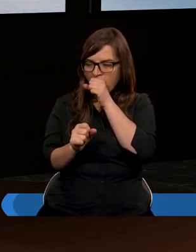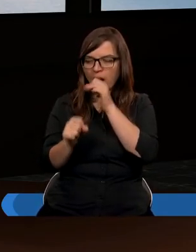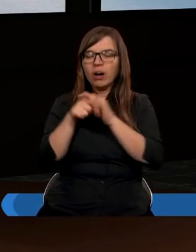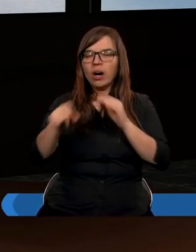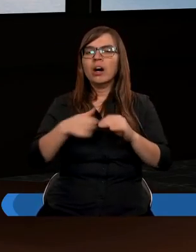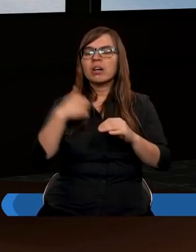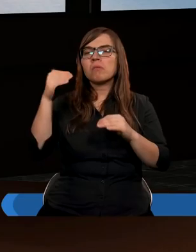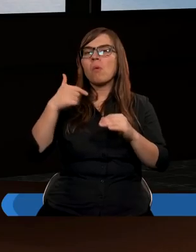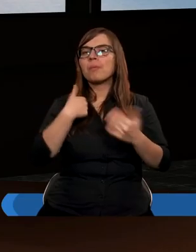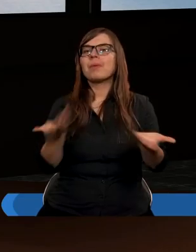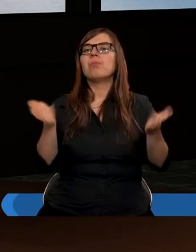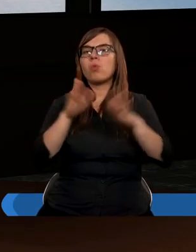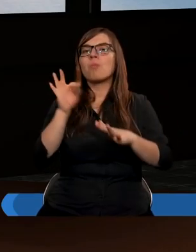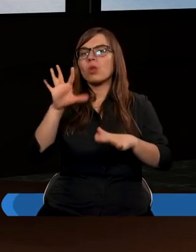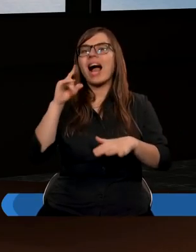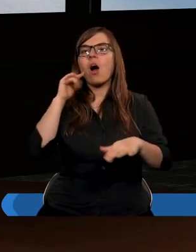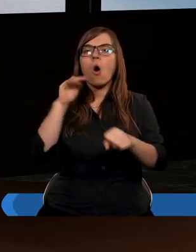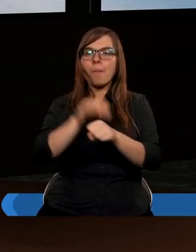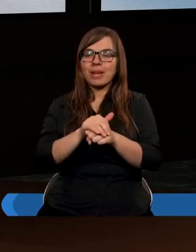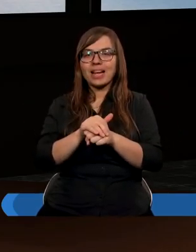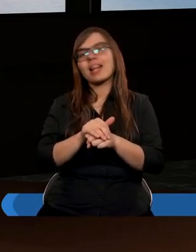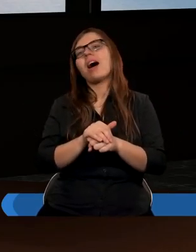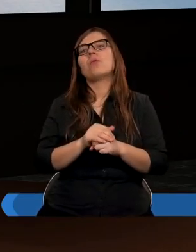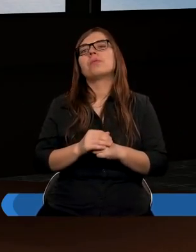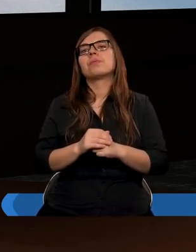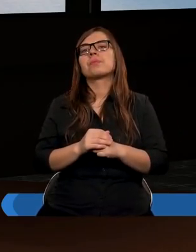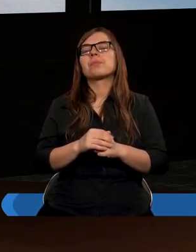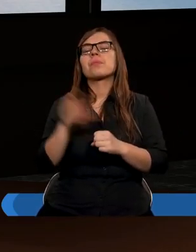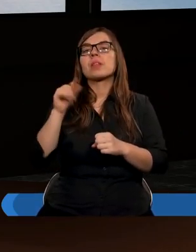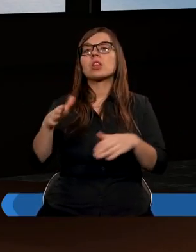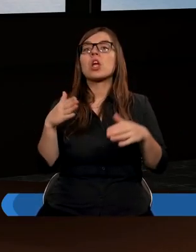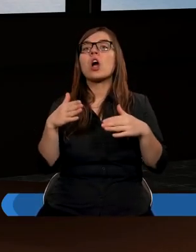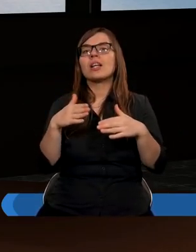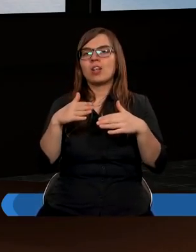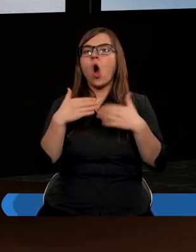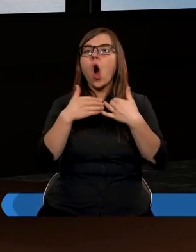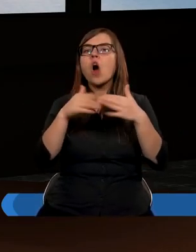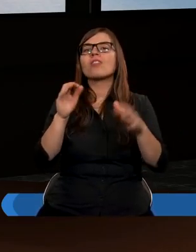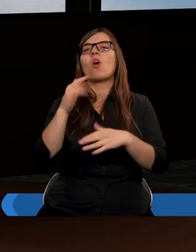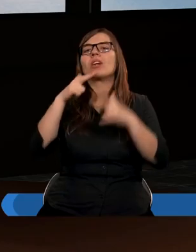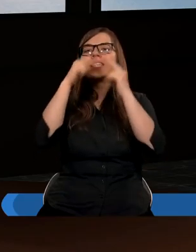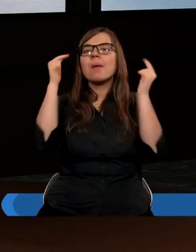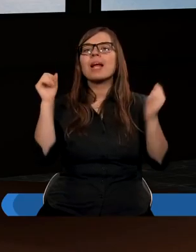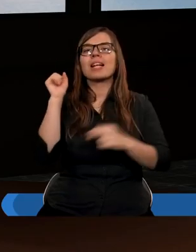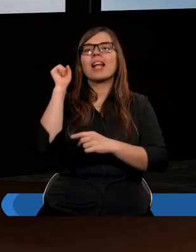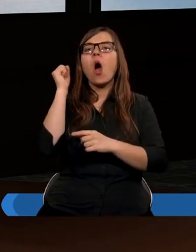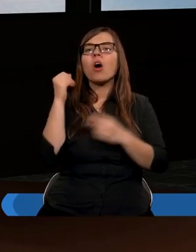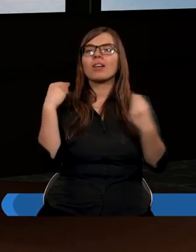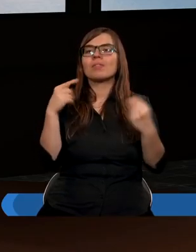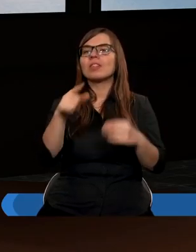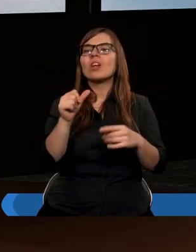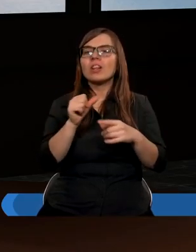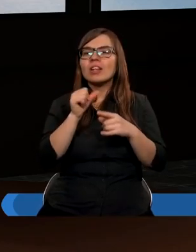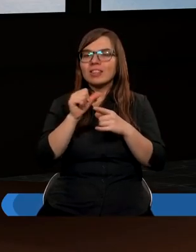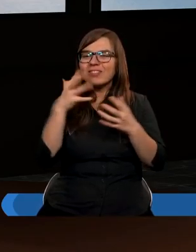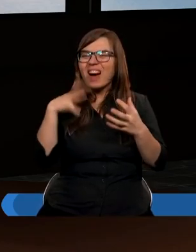mi błogosławić, bo tak obiecał, że otworzy okna niebieskie. I myślę, że na tym warto się skupić